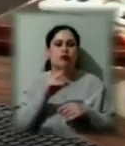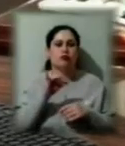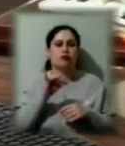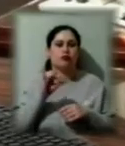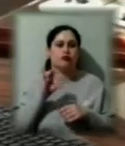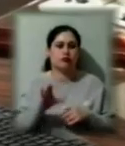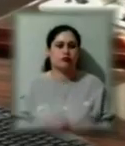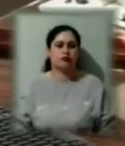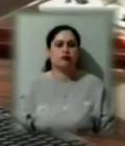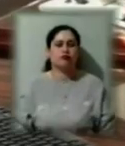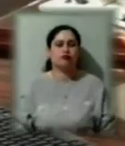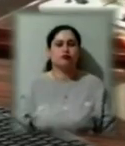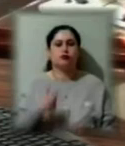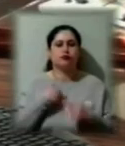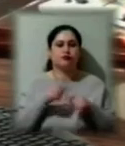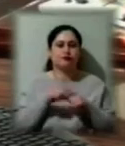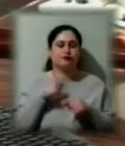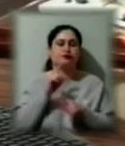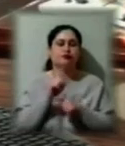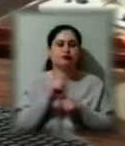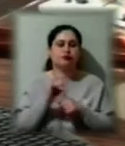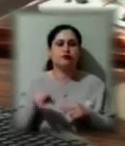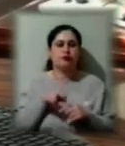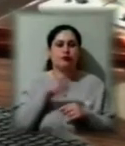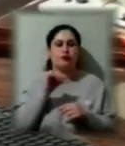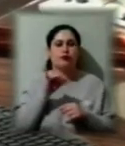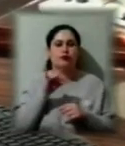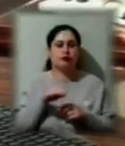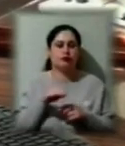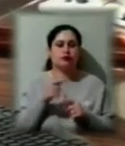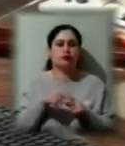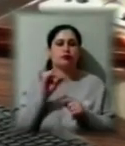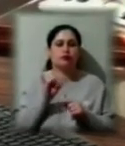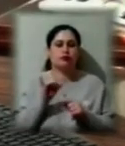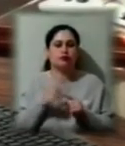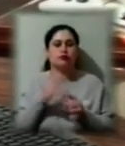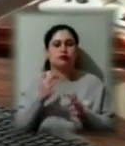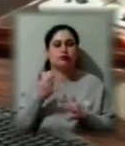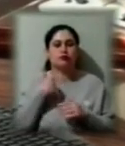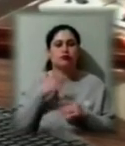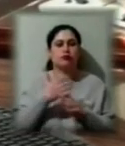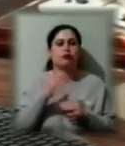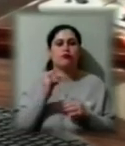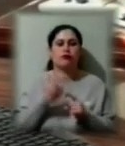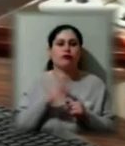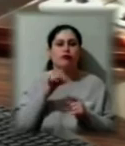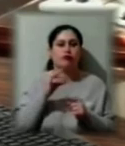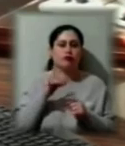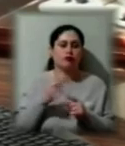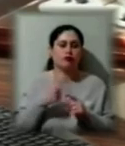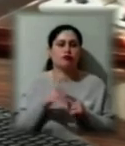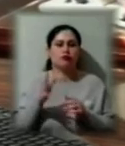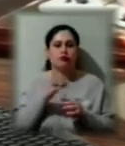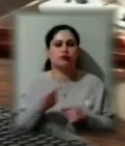Я їх замовляв з директором департаменту, і наскільки маємо цю інформацію, вони вже прибули до міста